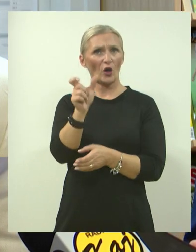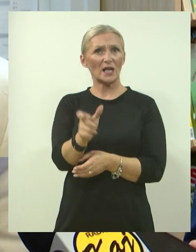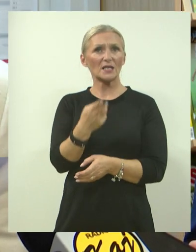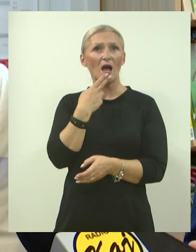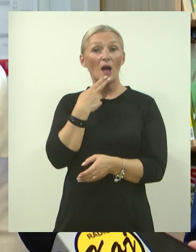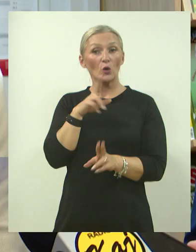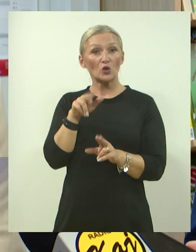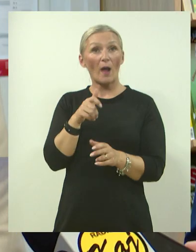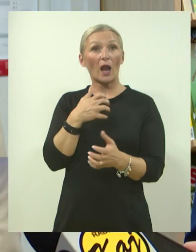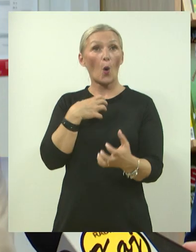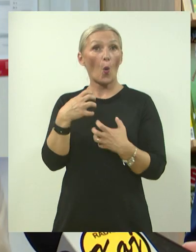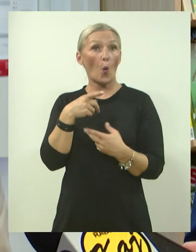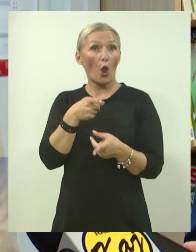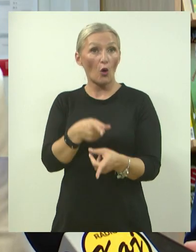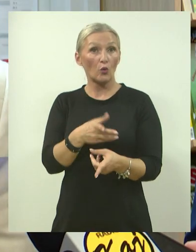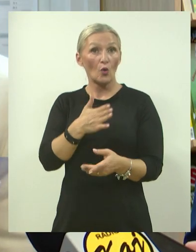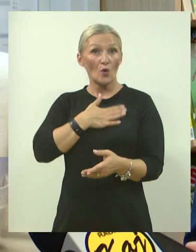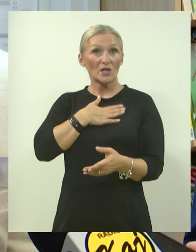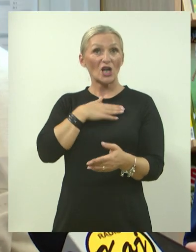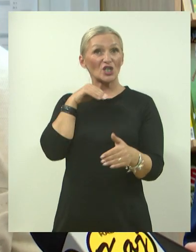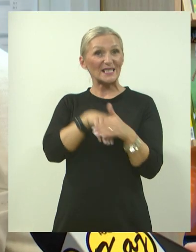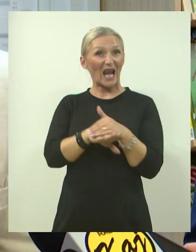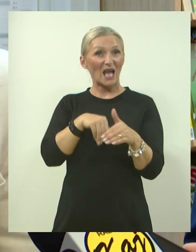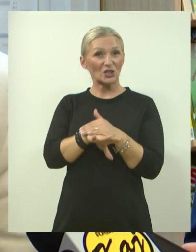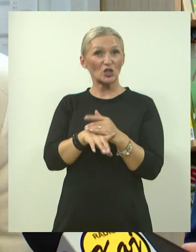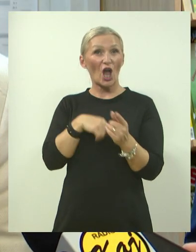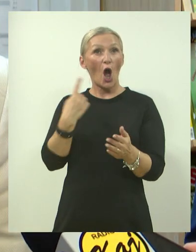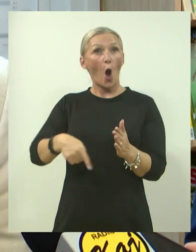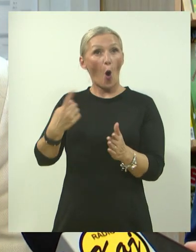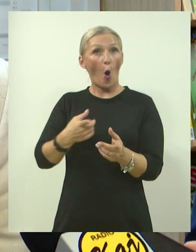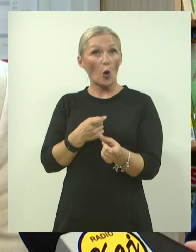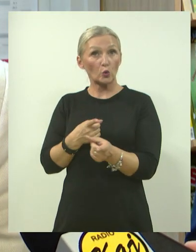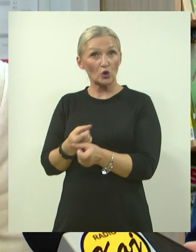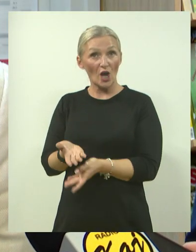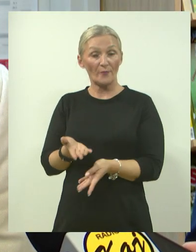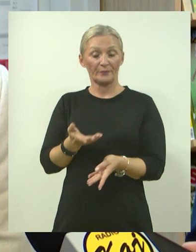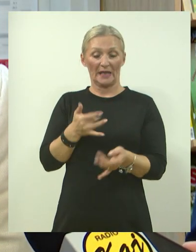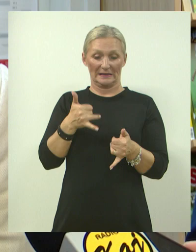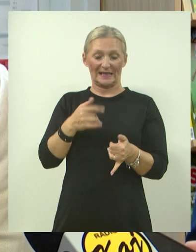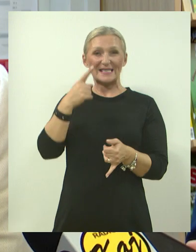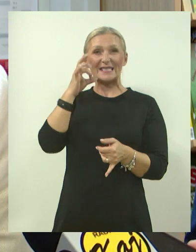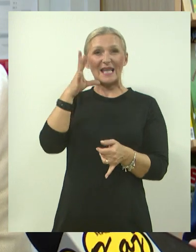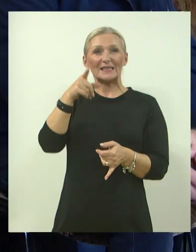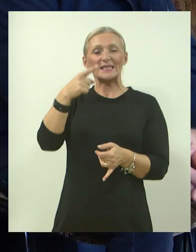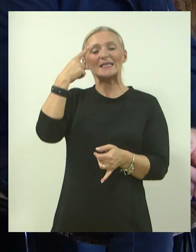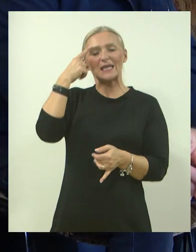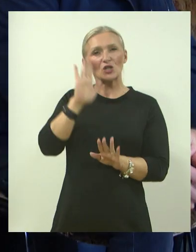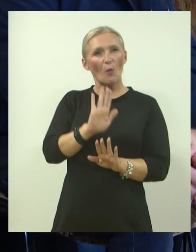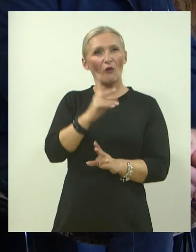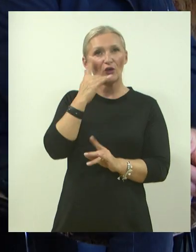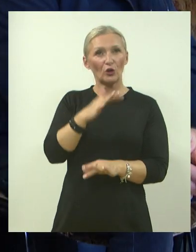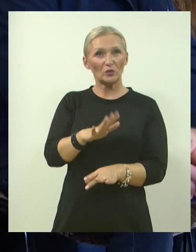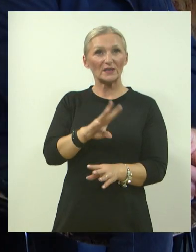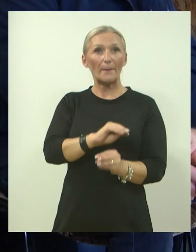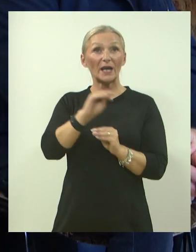ulogu i naše skladište oružje ovdje u Banjšćini. Danas je dan da se prisjećamo ovih ljudi i da